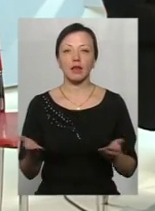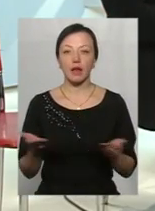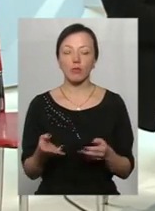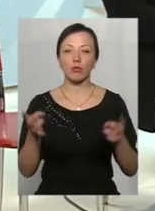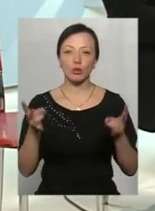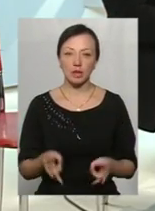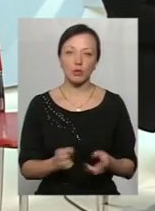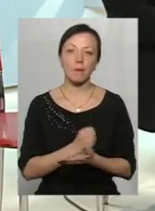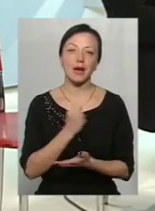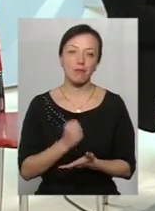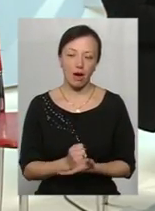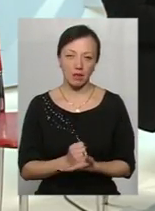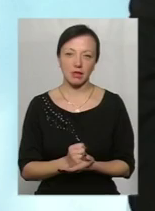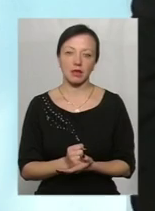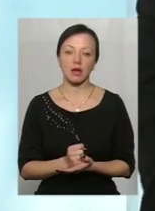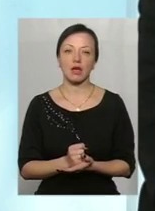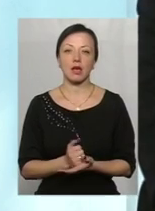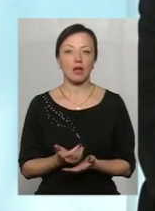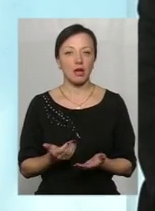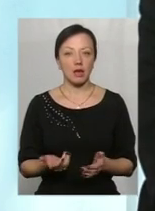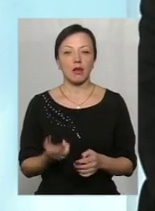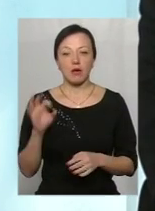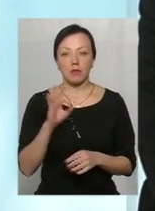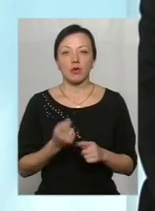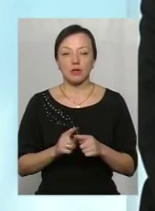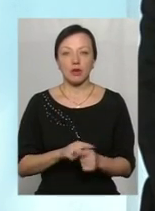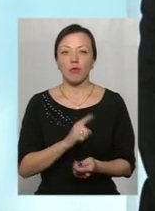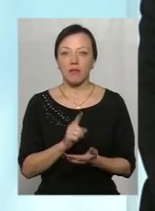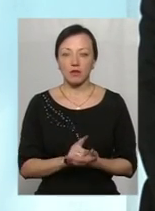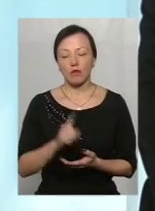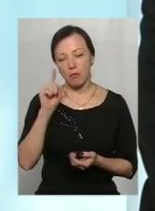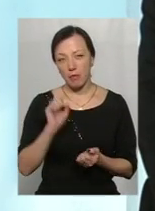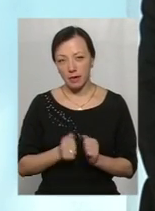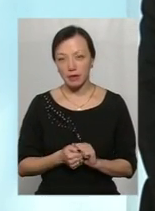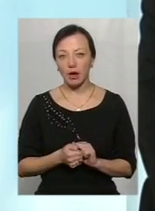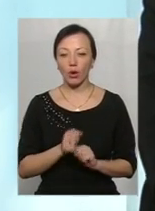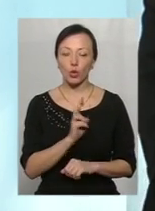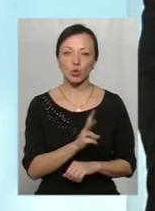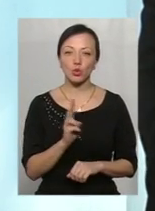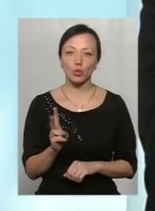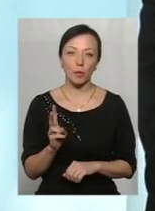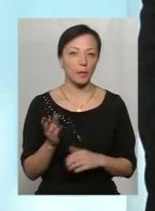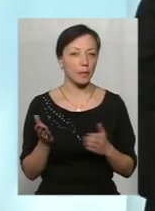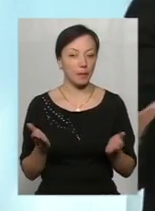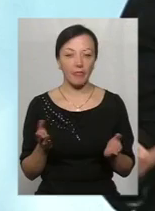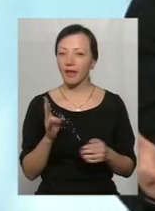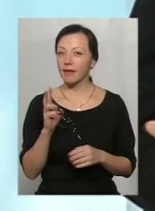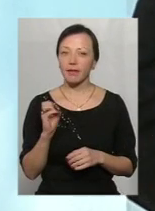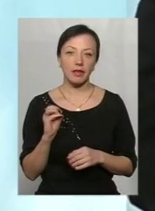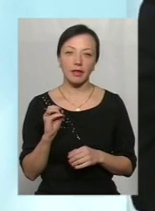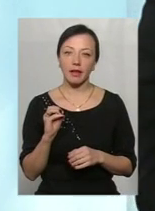потрібно приймати законодавцям. Тобто, про це обов'язково пам'ятають ті, хто... Бо не